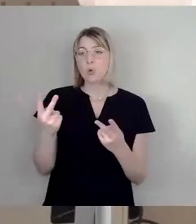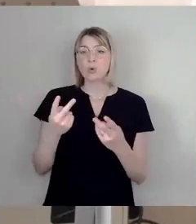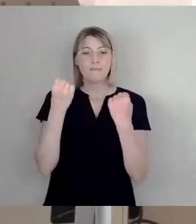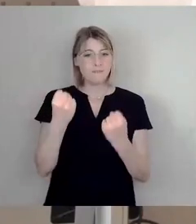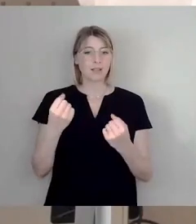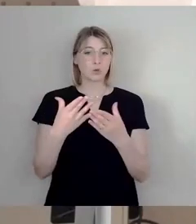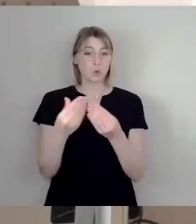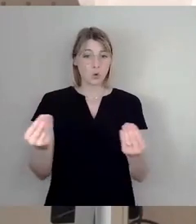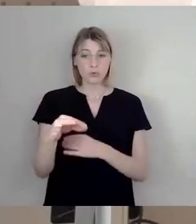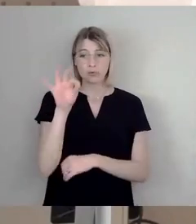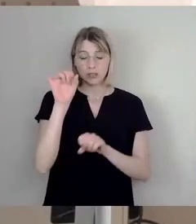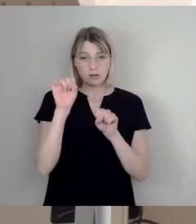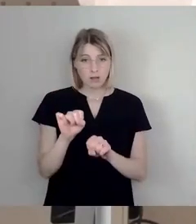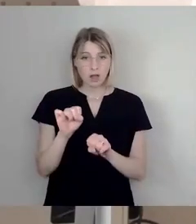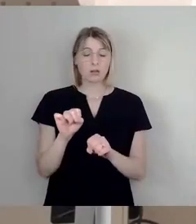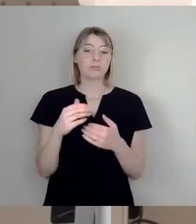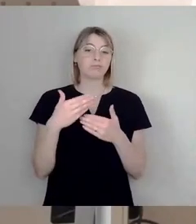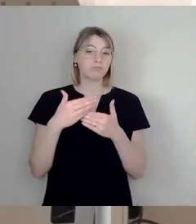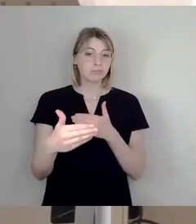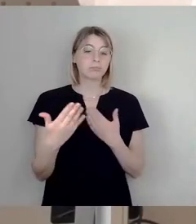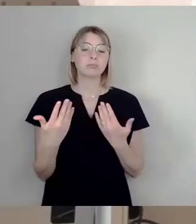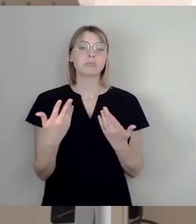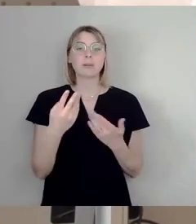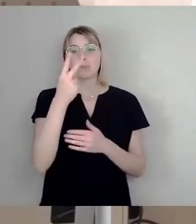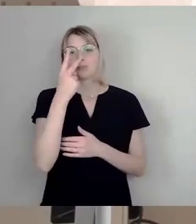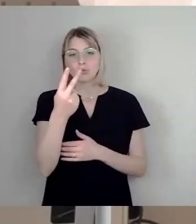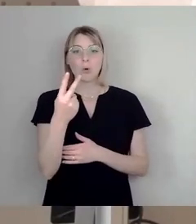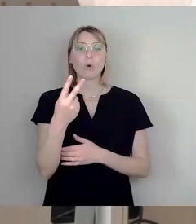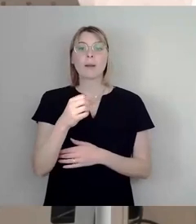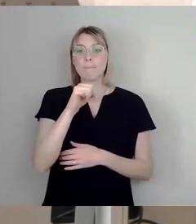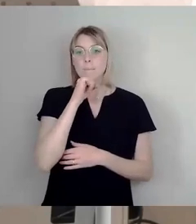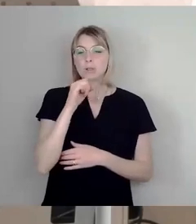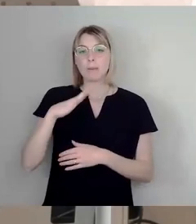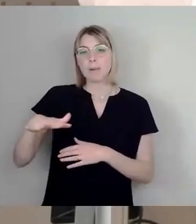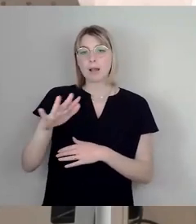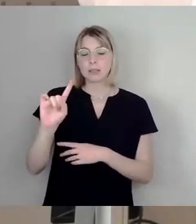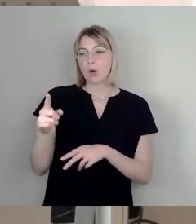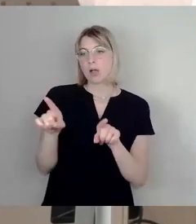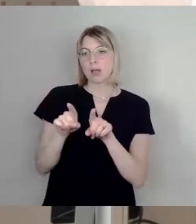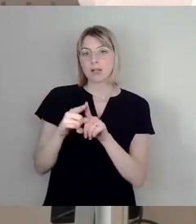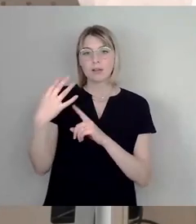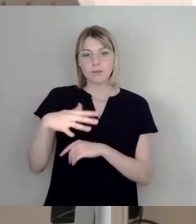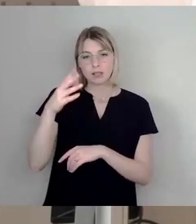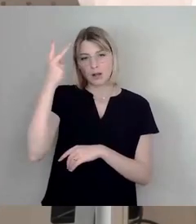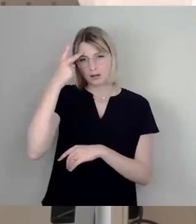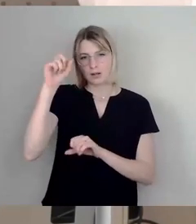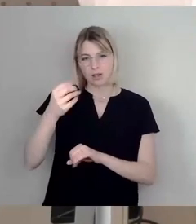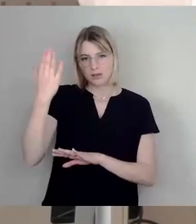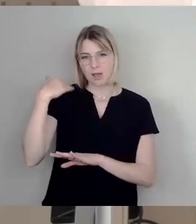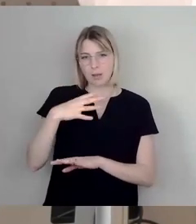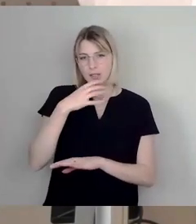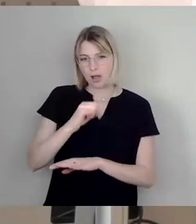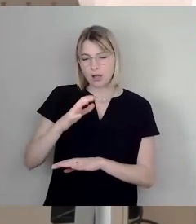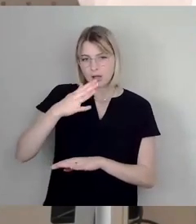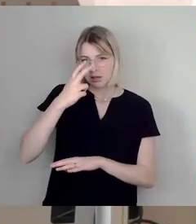verstetigt. Das wird man sehen. Wir haben es am Postplatz ja ganz ähnlich gemacht. Sie erinnern sich vielleicht an die Gartenzwerge, die da mal rumstanden. Dann kamen die Hochbeete